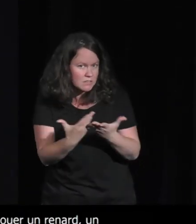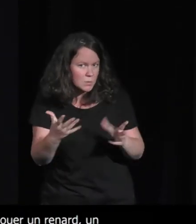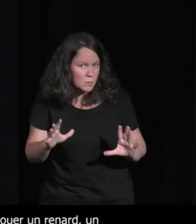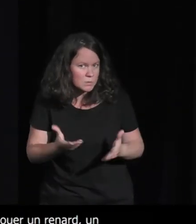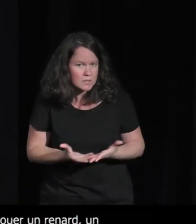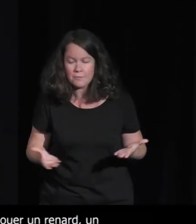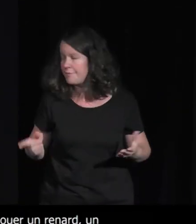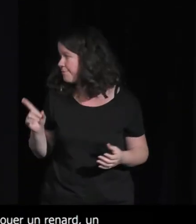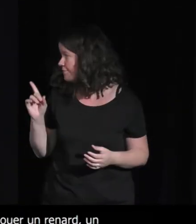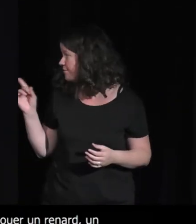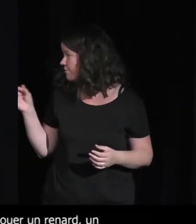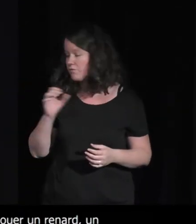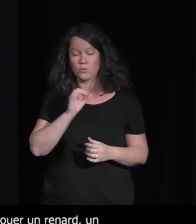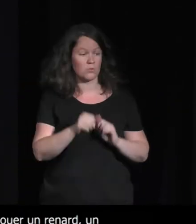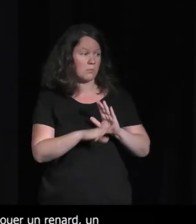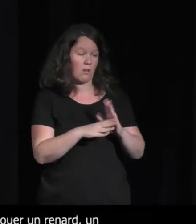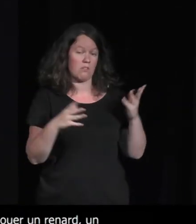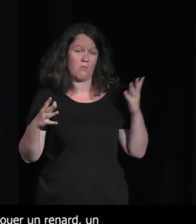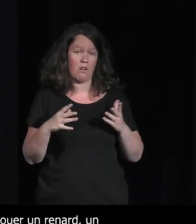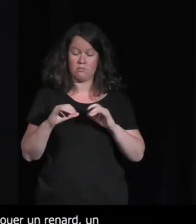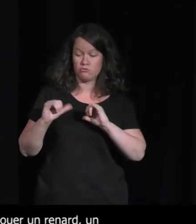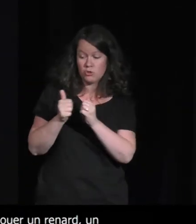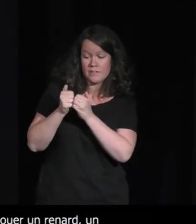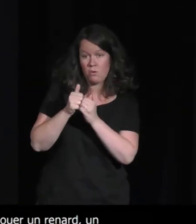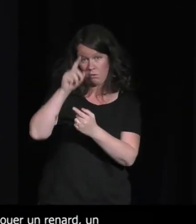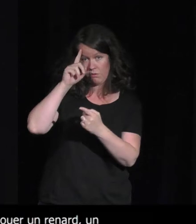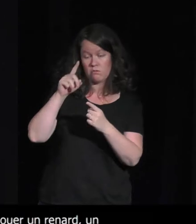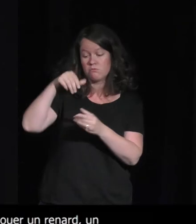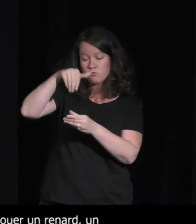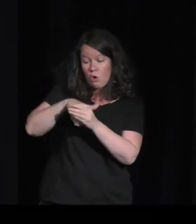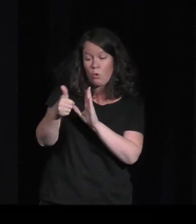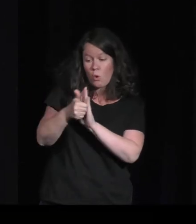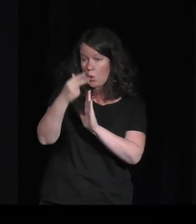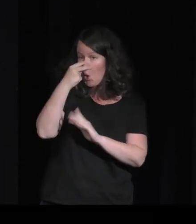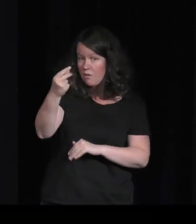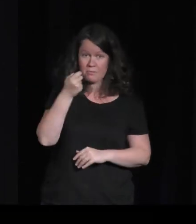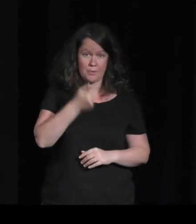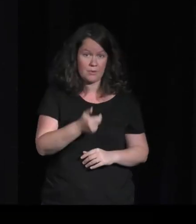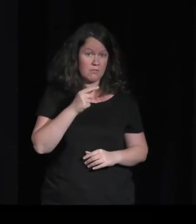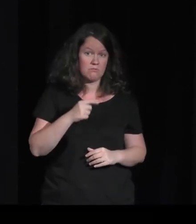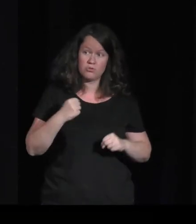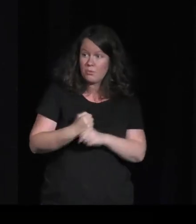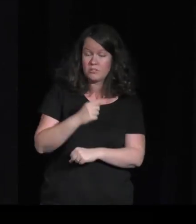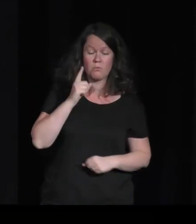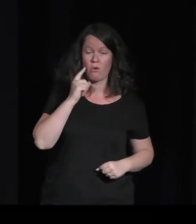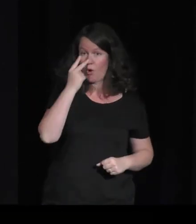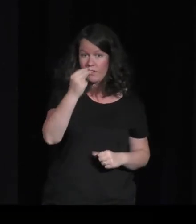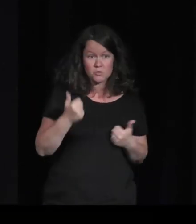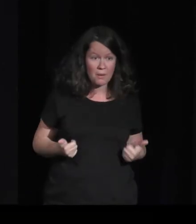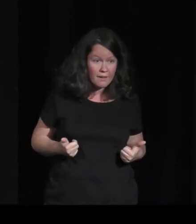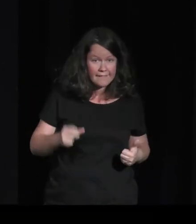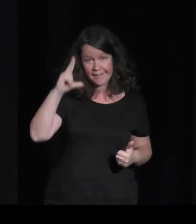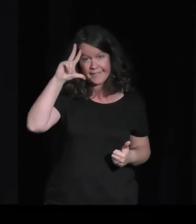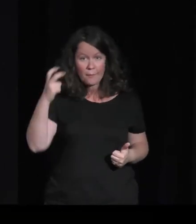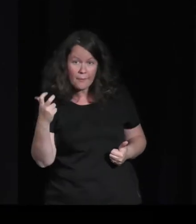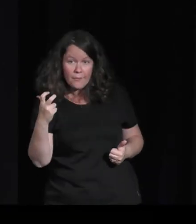'était tiens il n pas de jeu vidéo avec un renard ou alors très très peu et bah pourquoi alors que c'est trop cool un renard c'est roux tout ça au milieu de la forêt